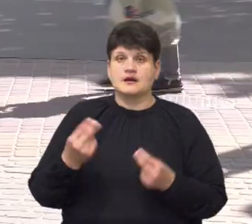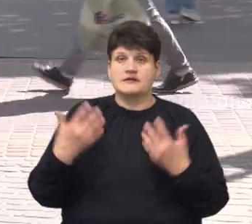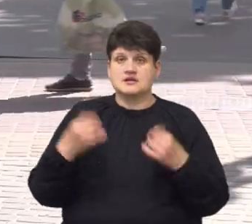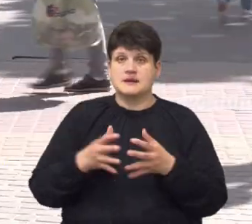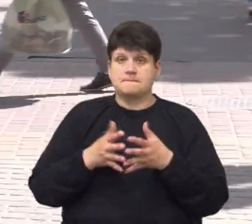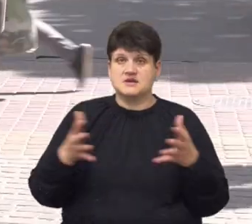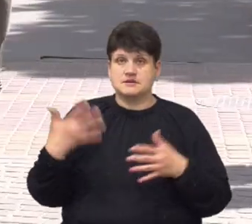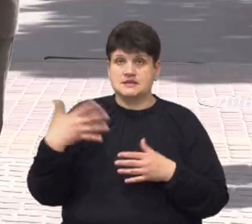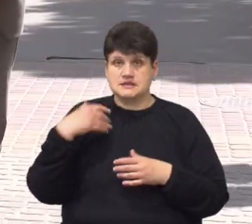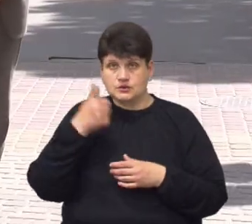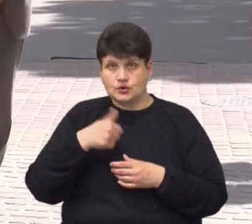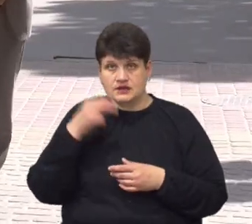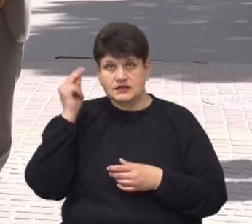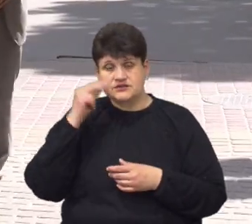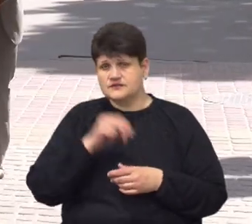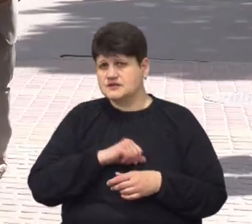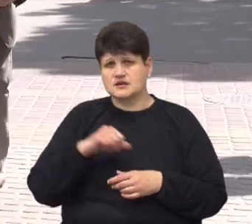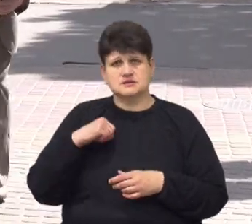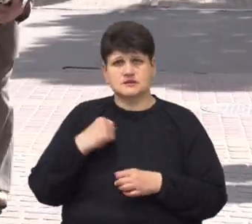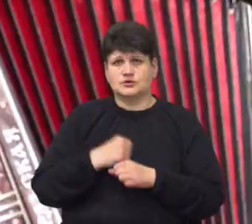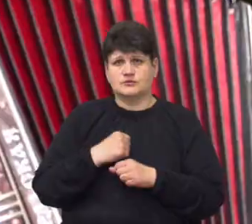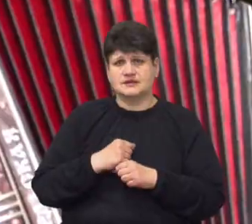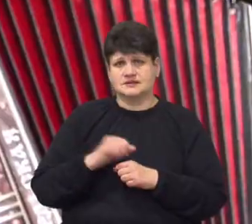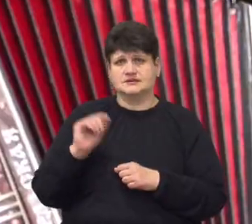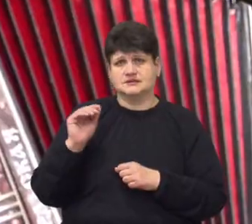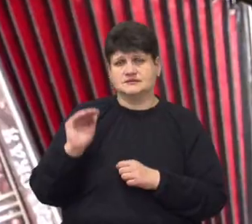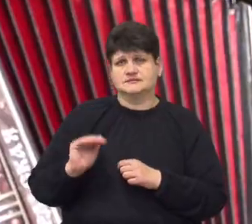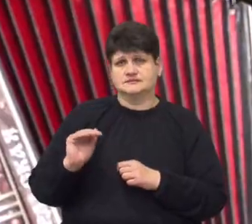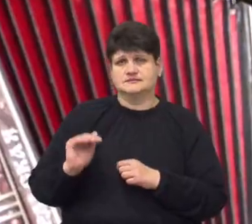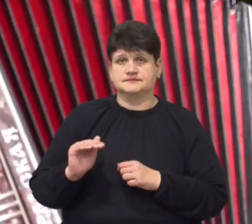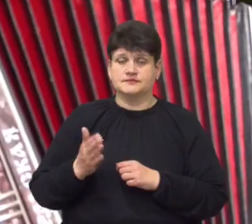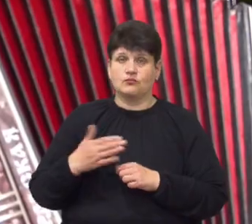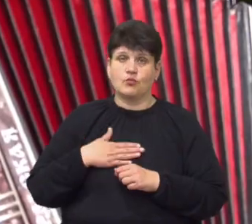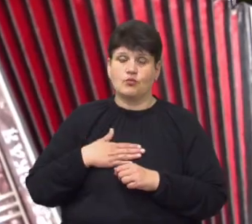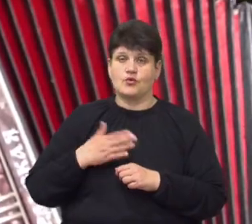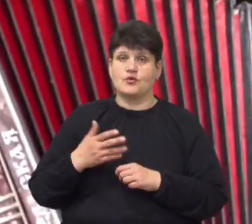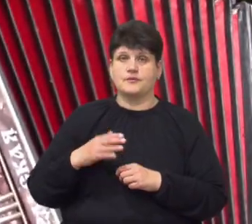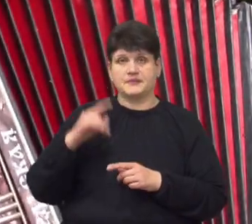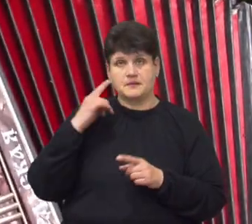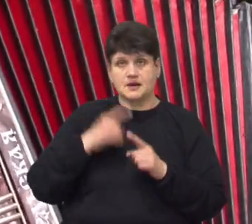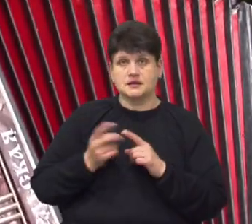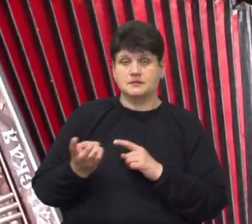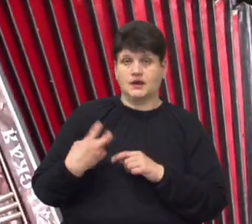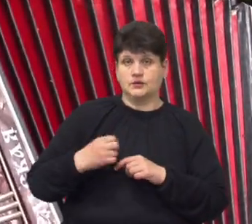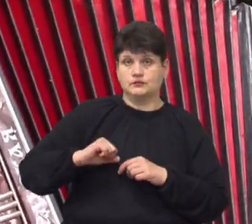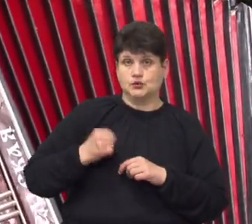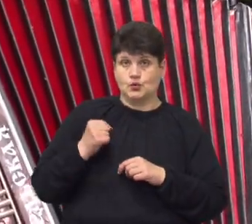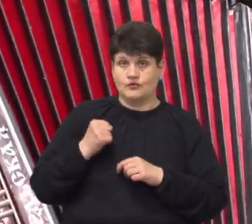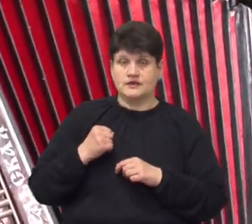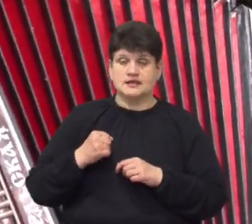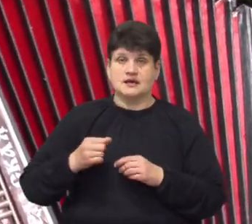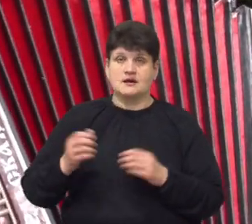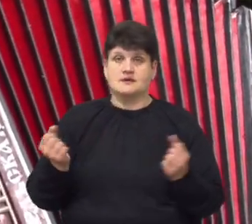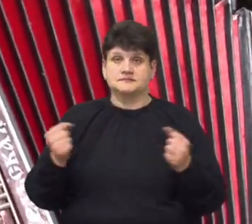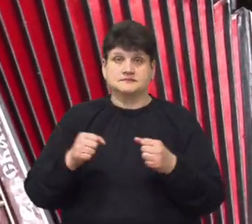років. Навчився це робити сам у підлітковому віці. До мого брата приходив другий, мій брат, вони грали на гармості, а я